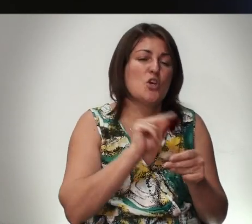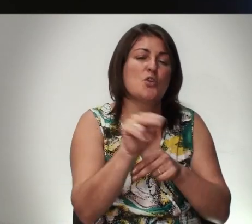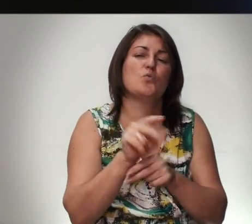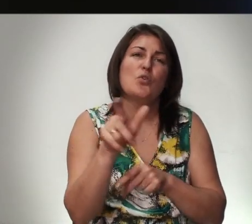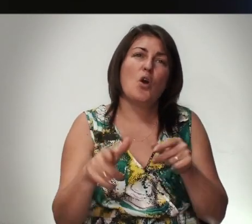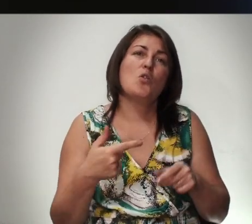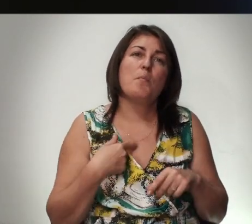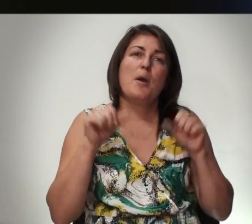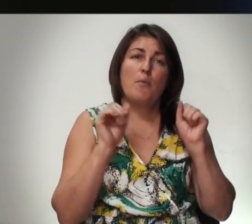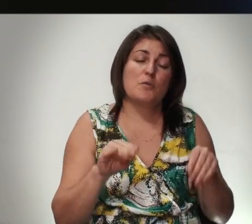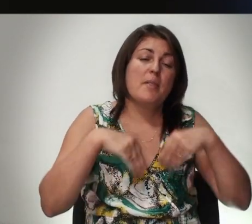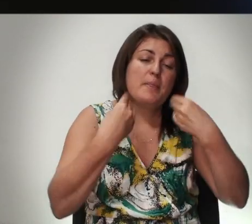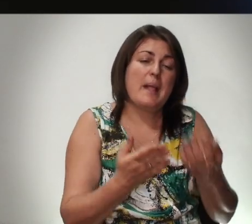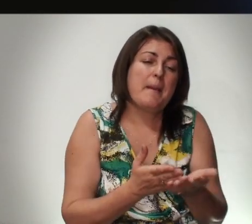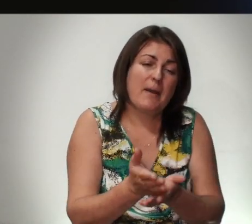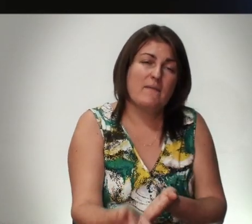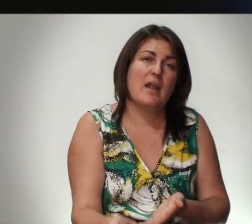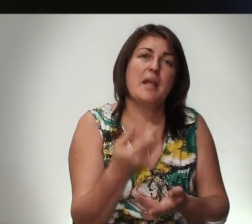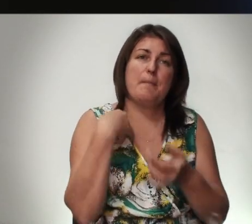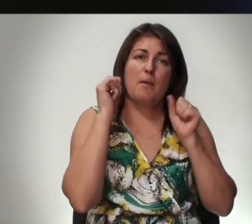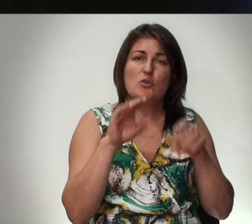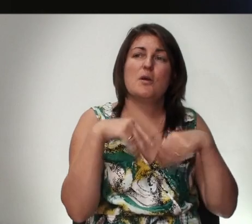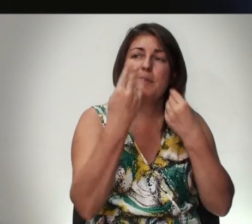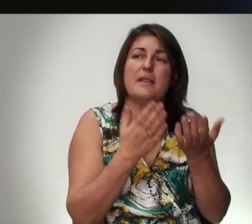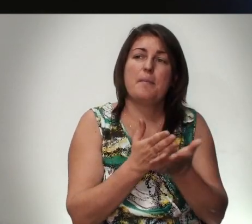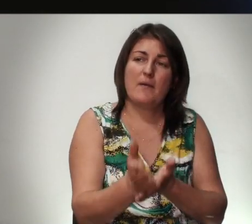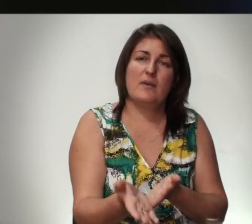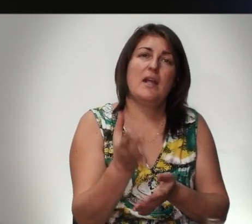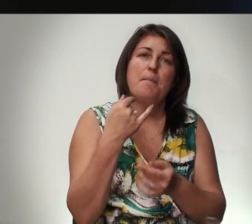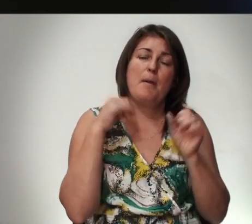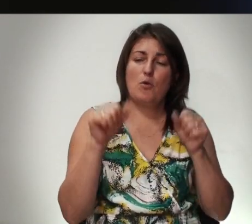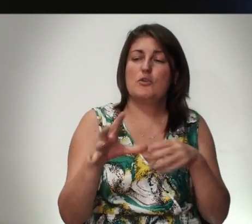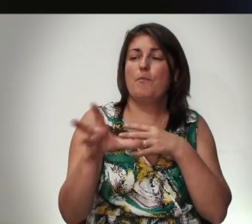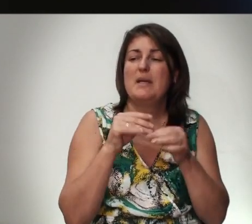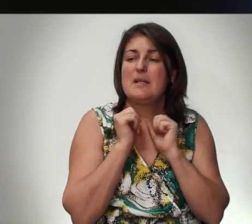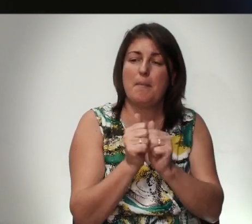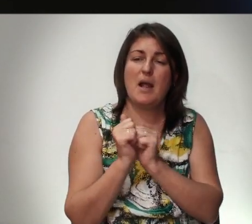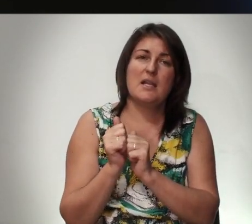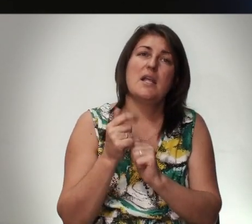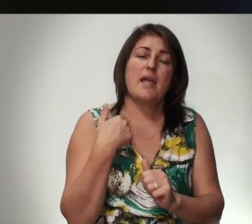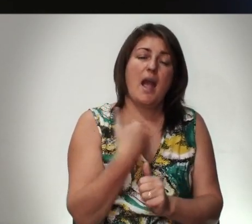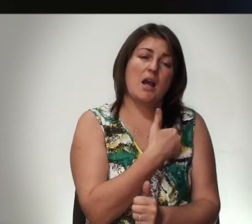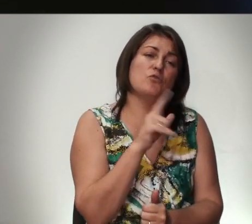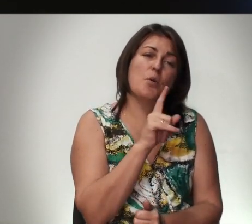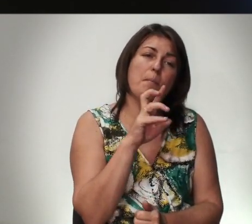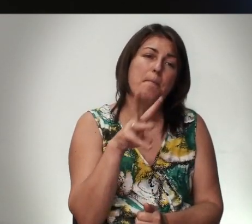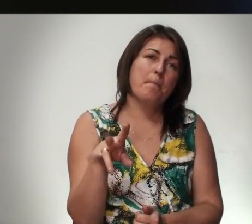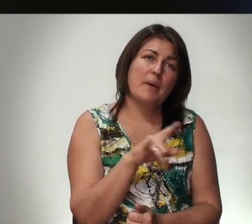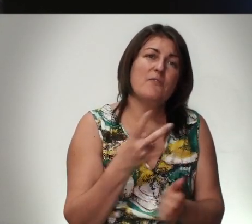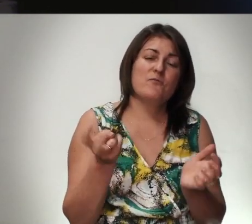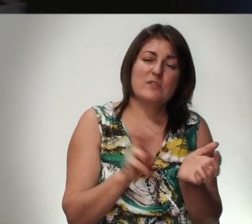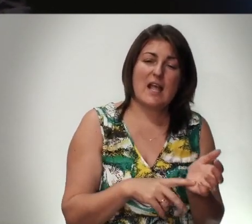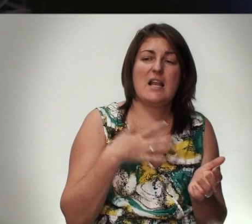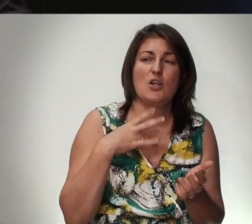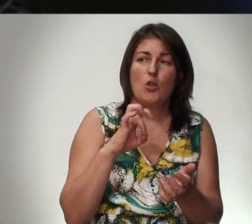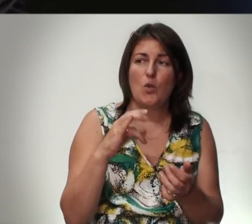Людей Но Мы Можем Дать Направление Мы Можем Дать Направление Мы Можем Вместе Молиться И Я Хочу Чтобы Мы Встали